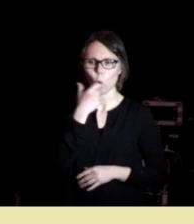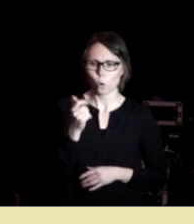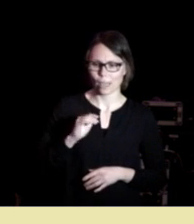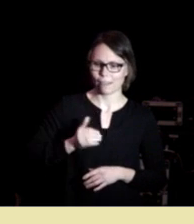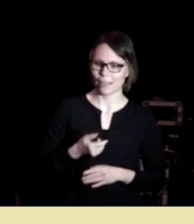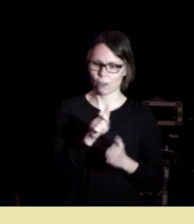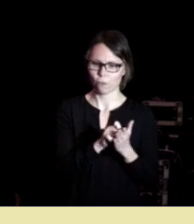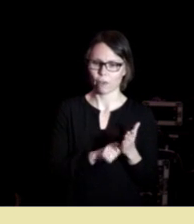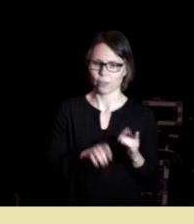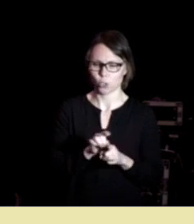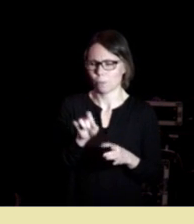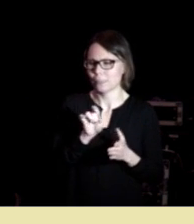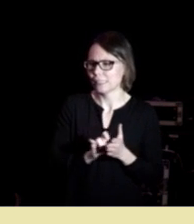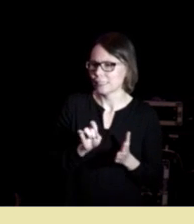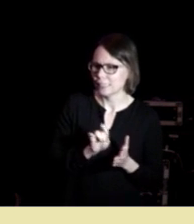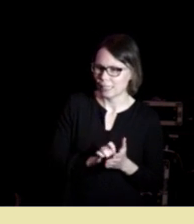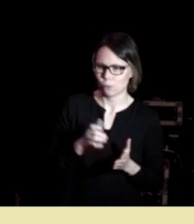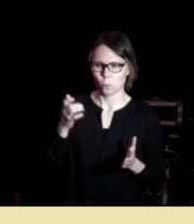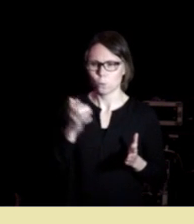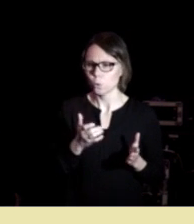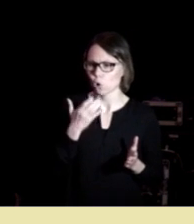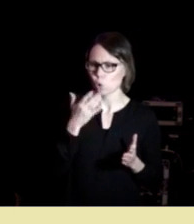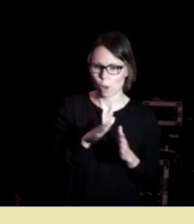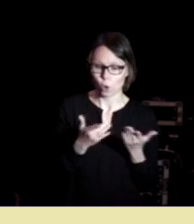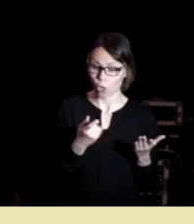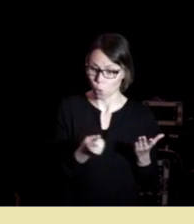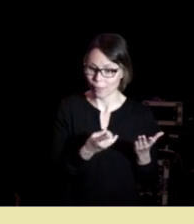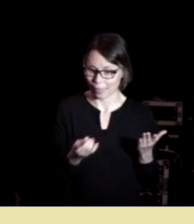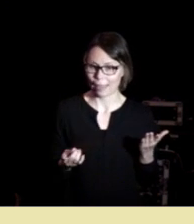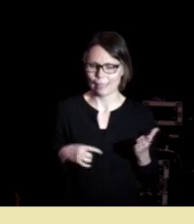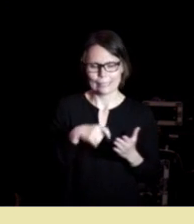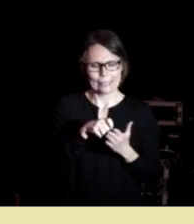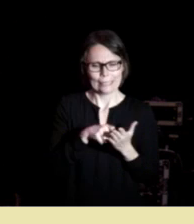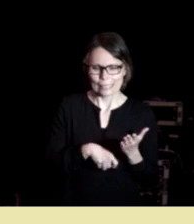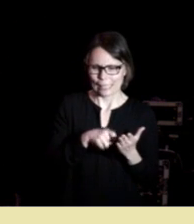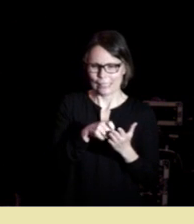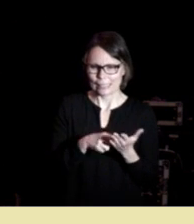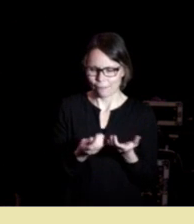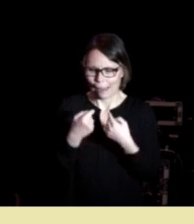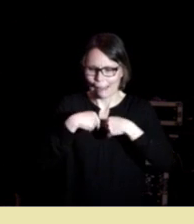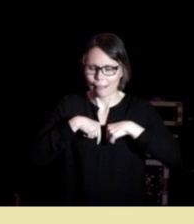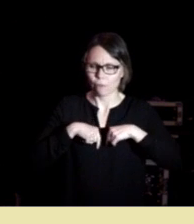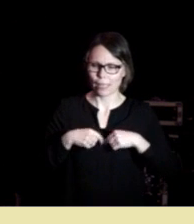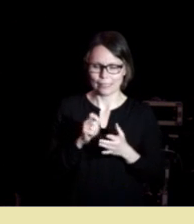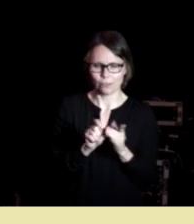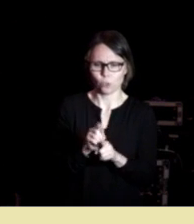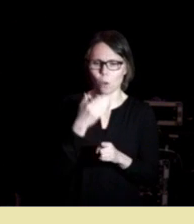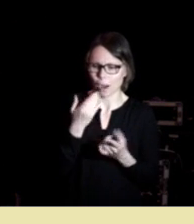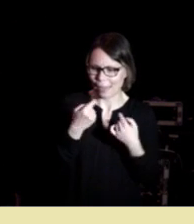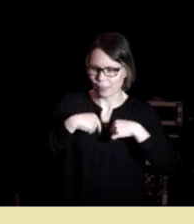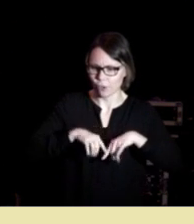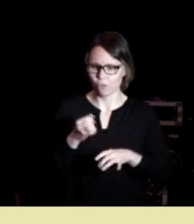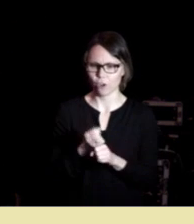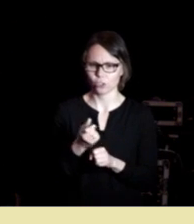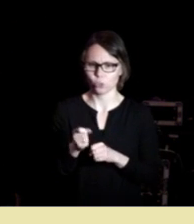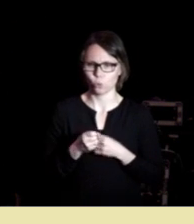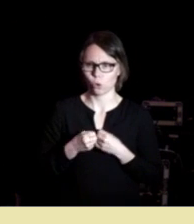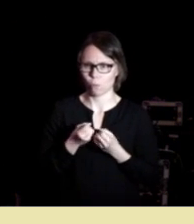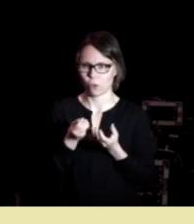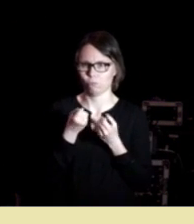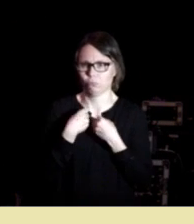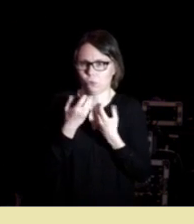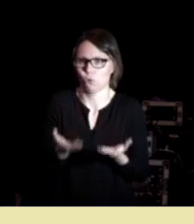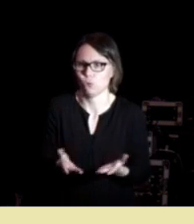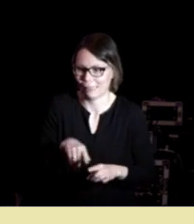kvinnelige forfatter som skriver utrolige gode bøker, noen av dem. De skriver innover, de skriver så bra innover at faktisk noe av kommer ut igjen.